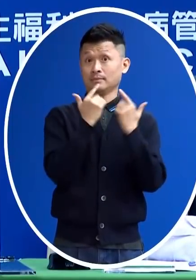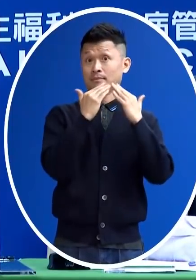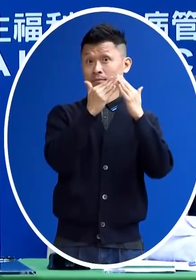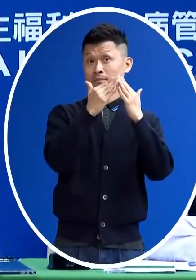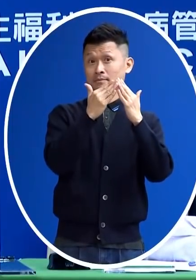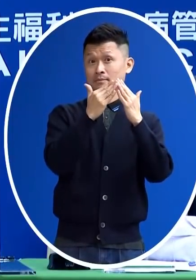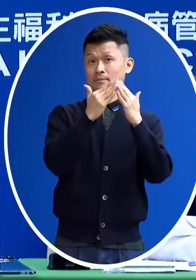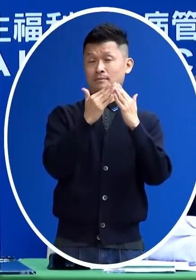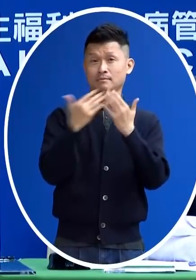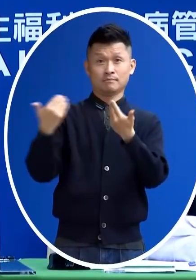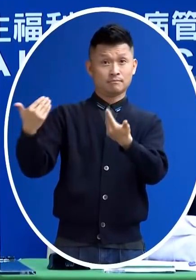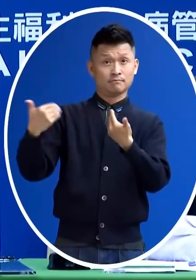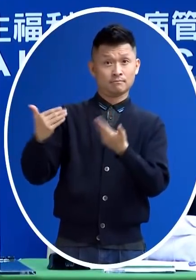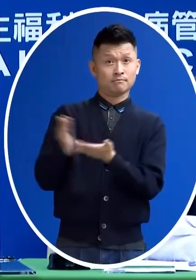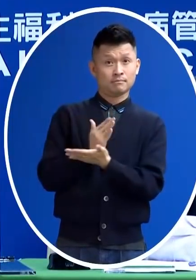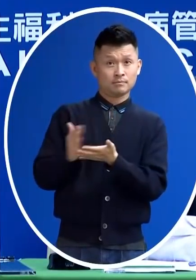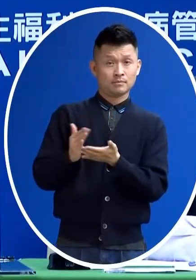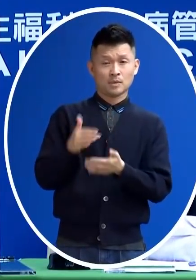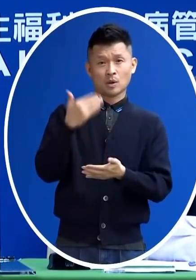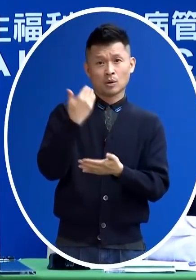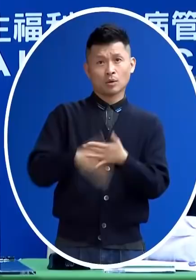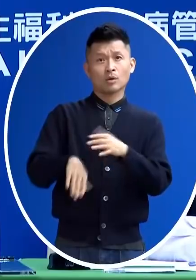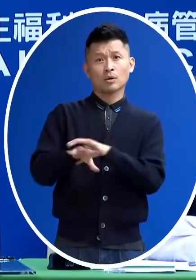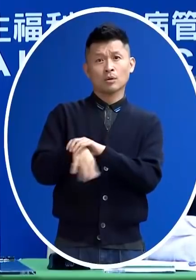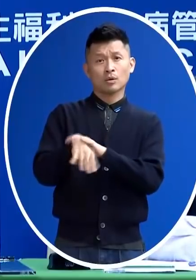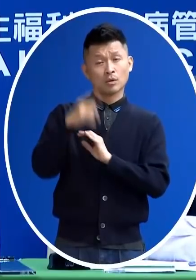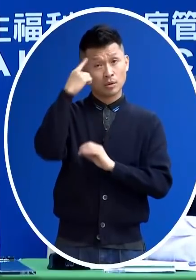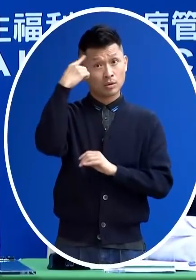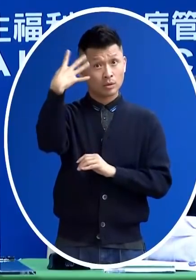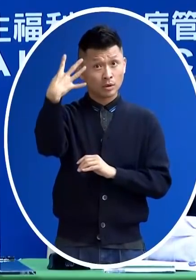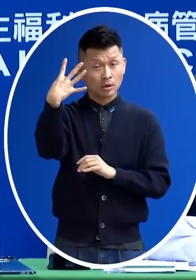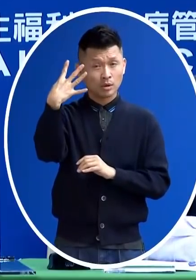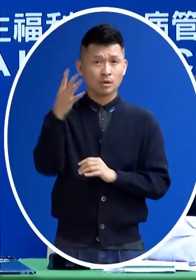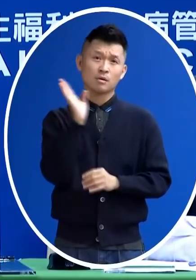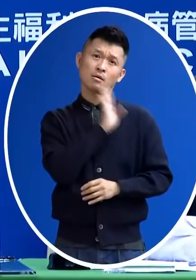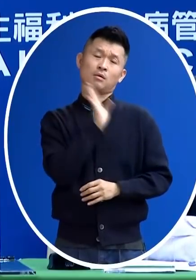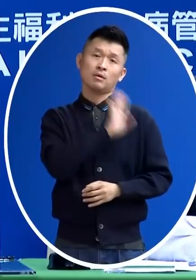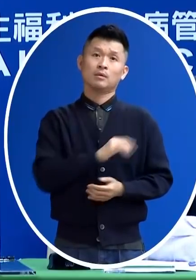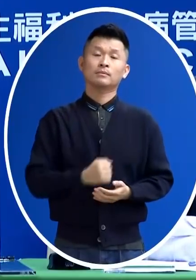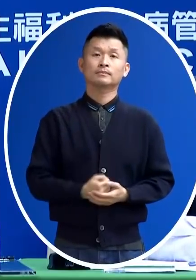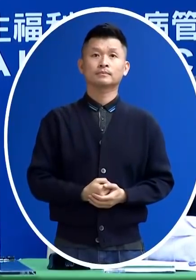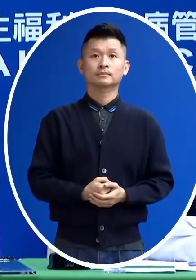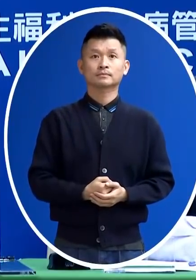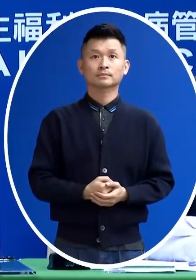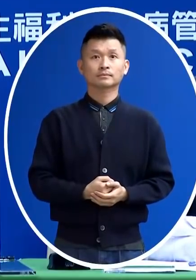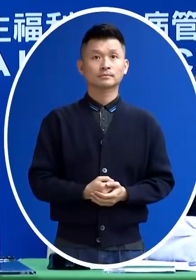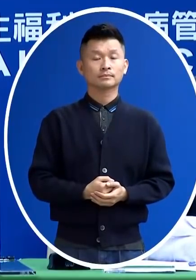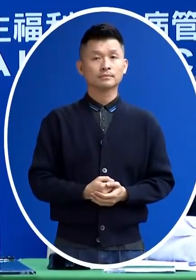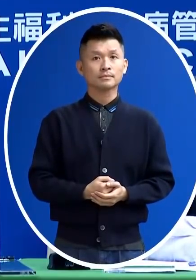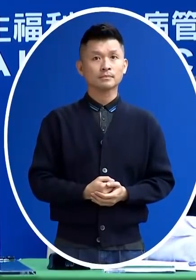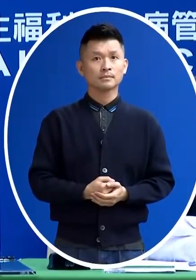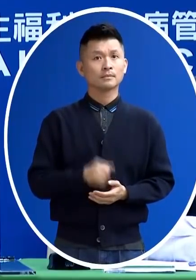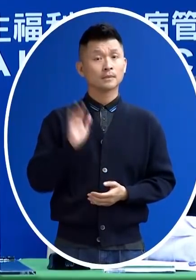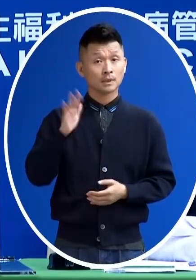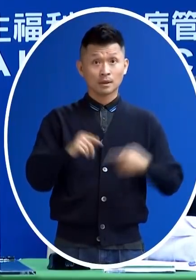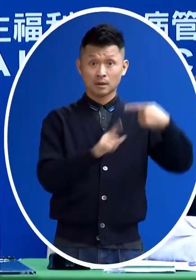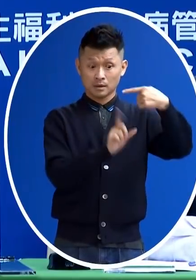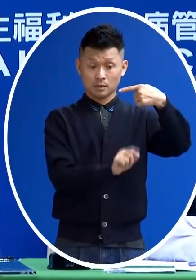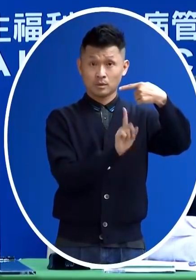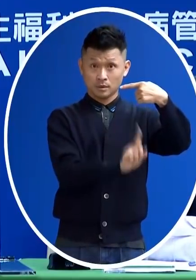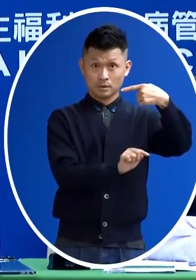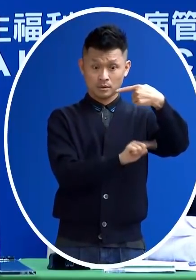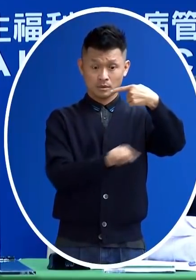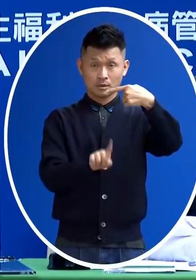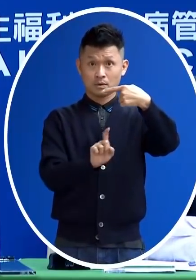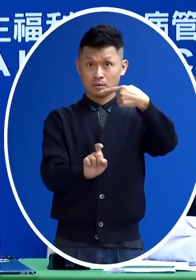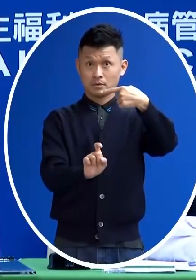市在講說所以就空那4天也沒用 就有這種情形可是1月1號